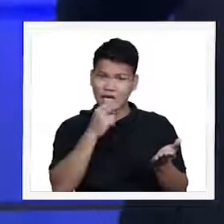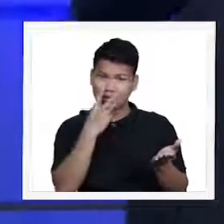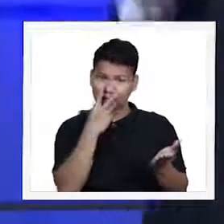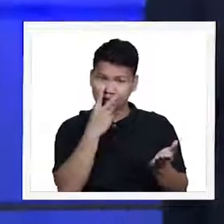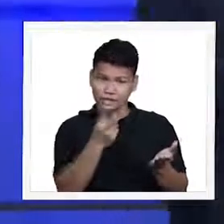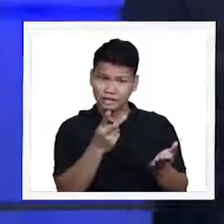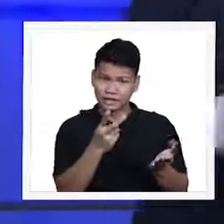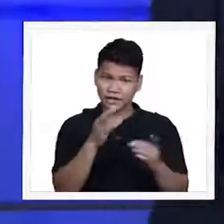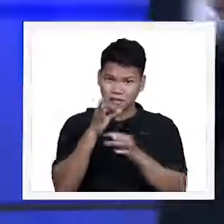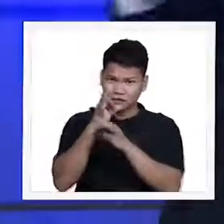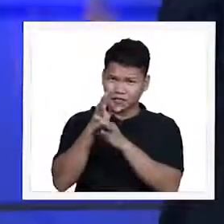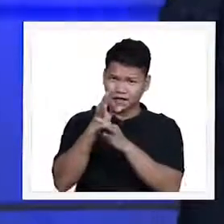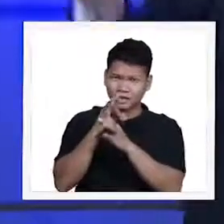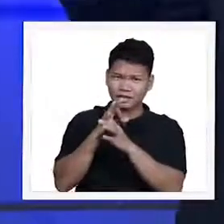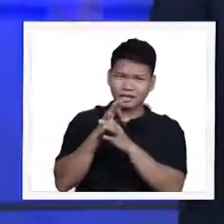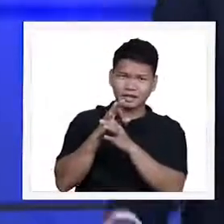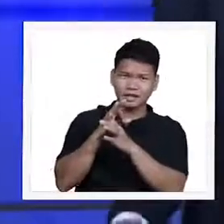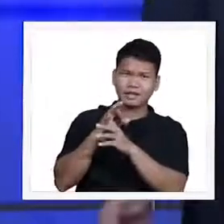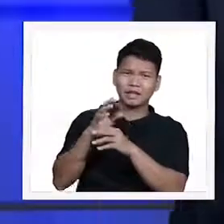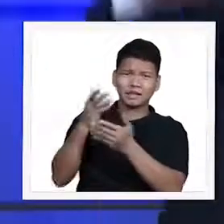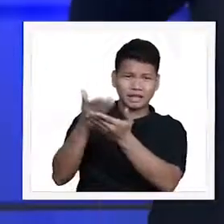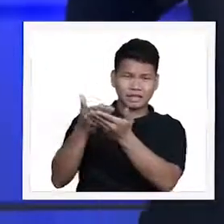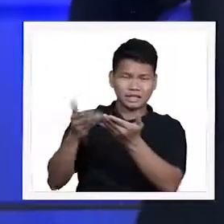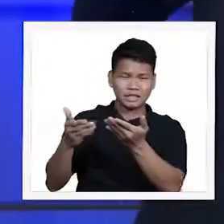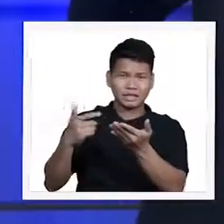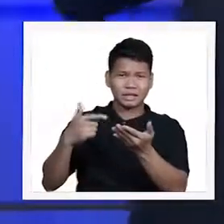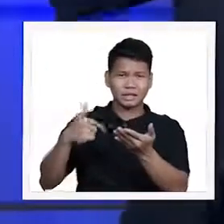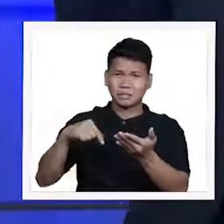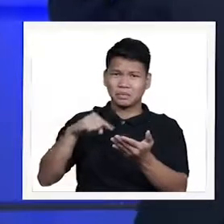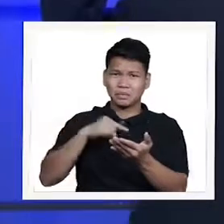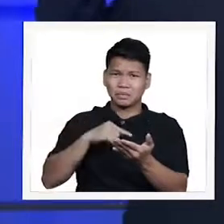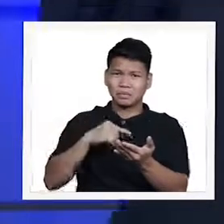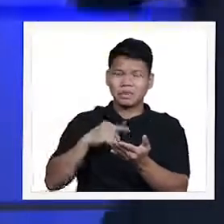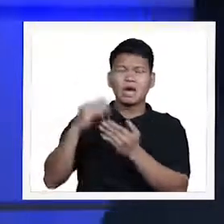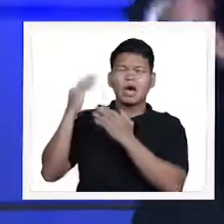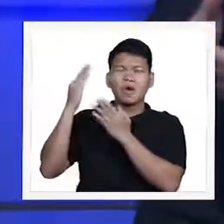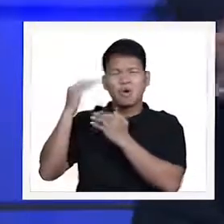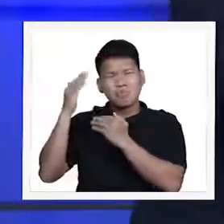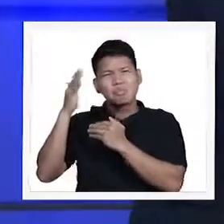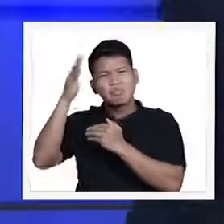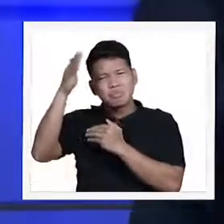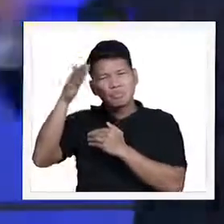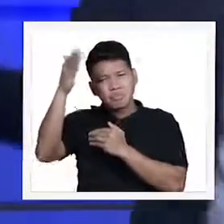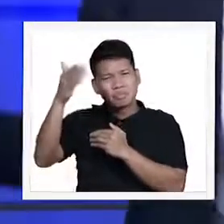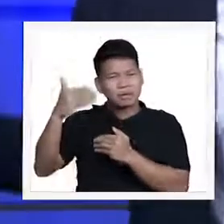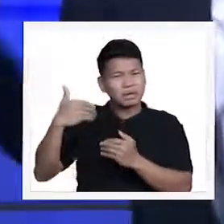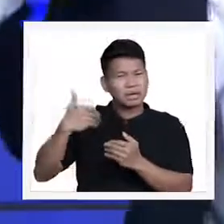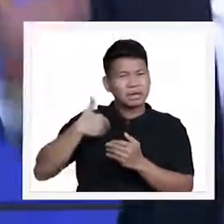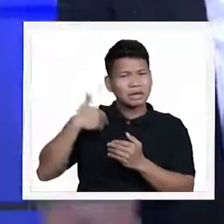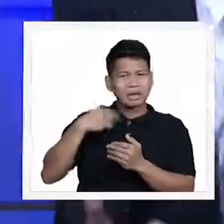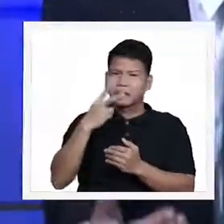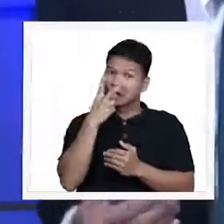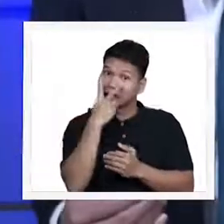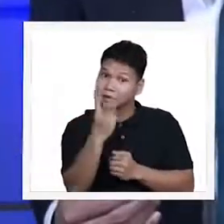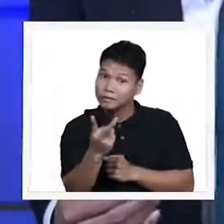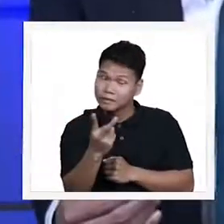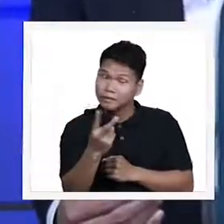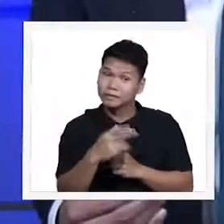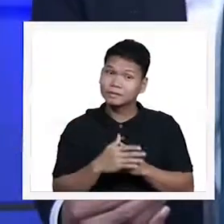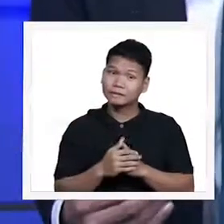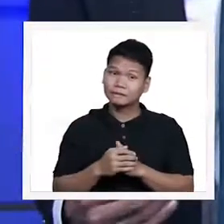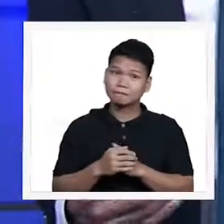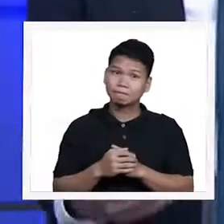po yung paniniwala sa mga bagay-bagay na we are hoping for na hindi pa natin nakikita.